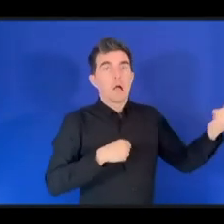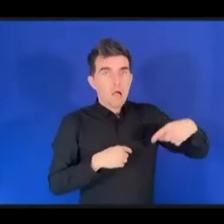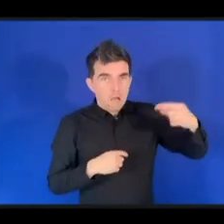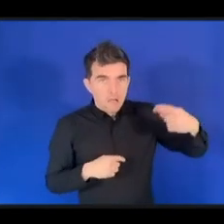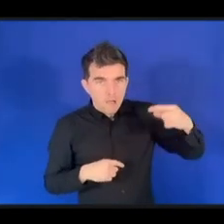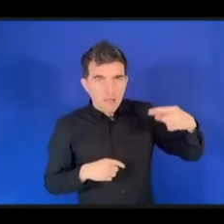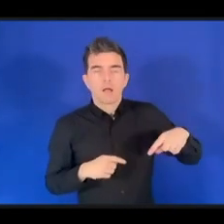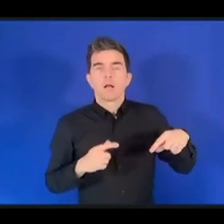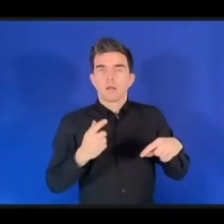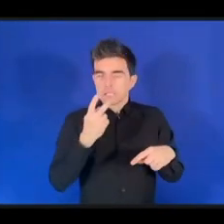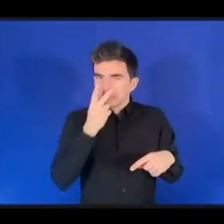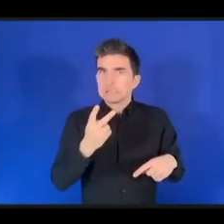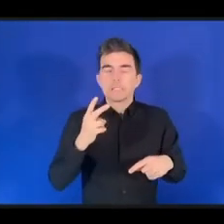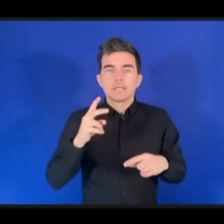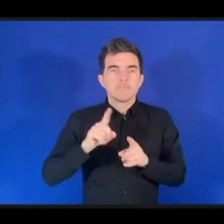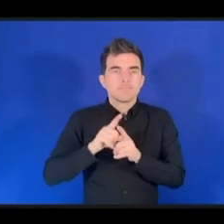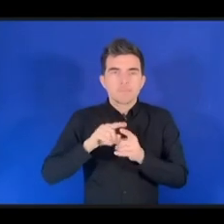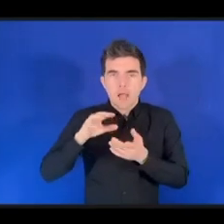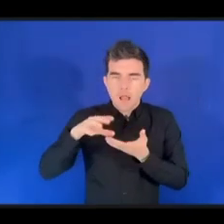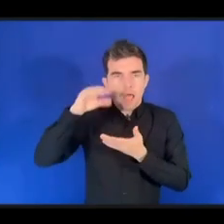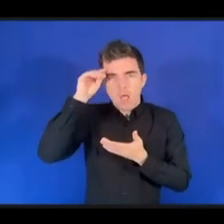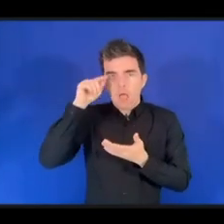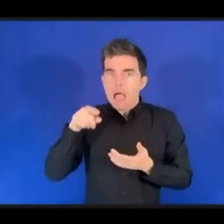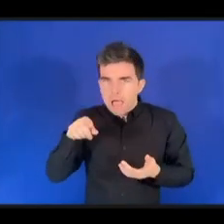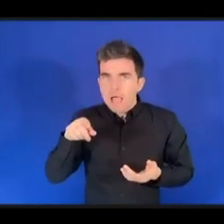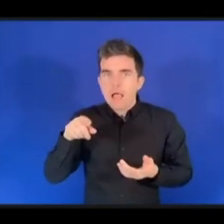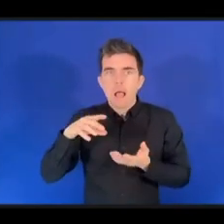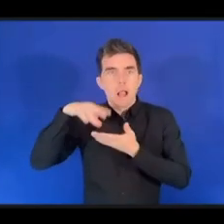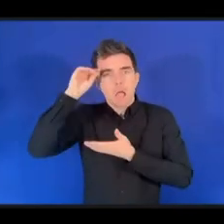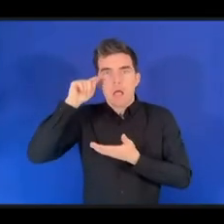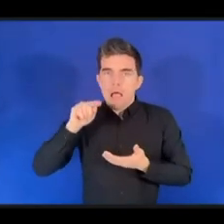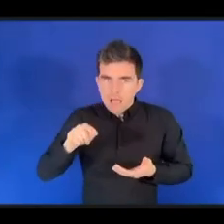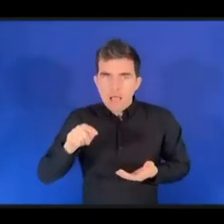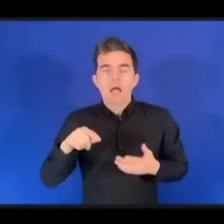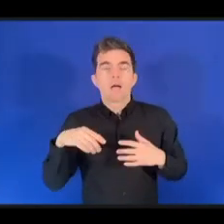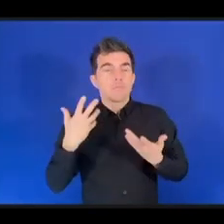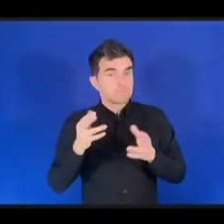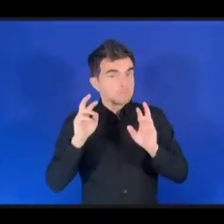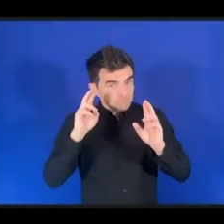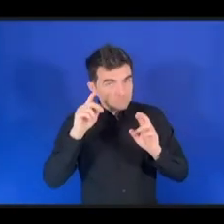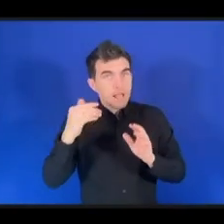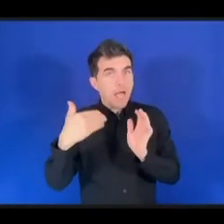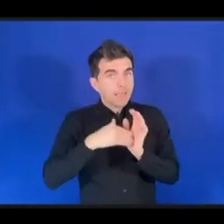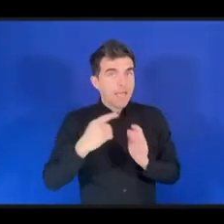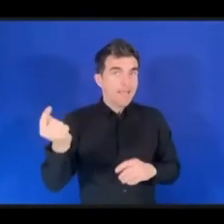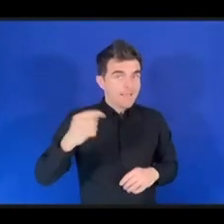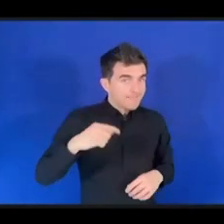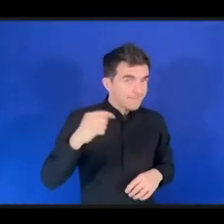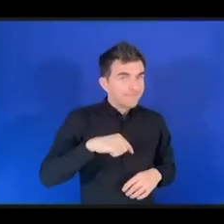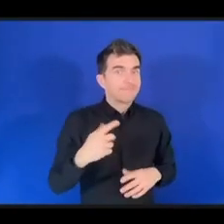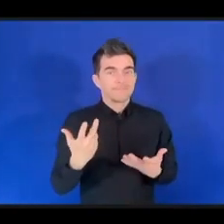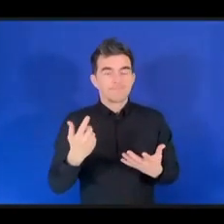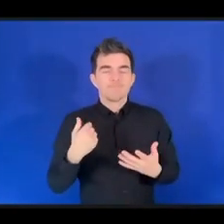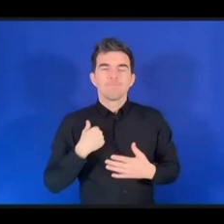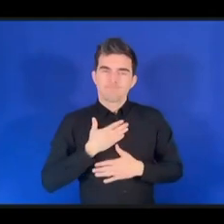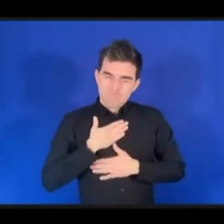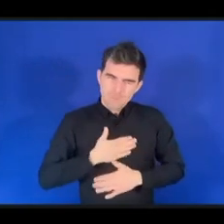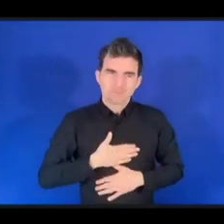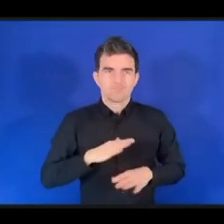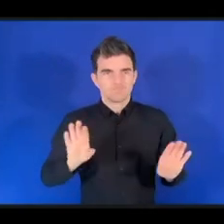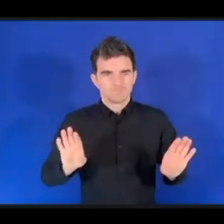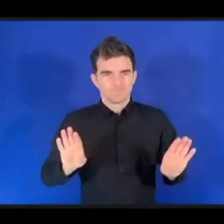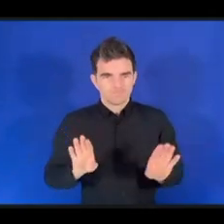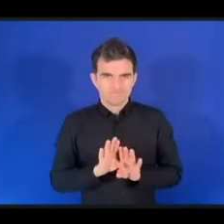и 10 раз, все еще могут открывать для себя что-то новое, потому что этот город может предложить много. В